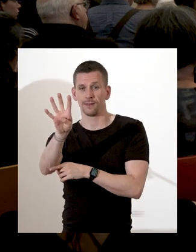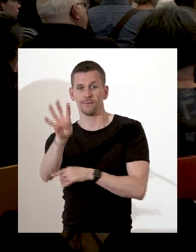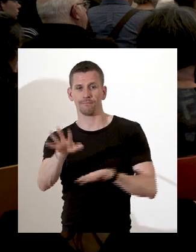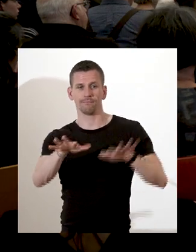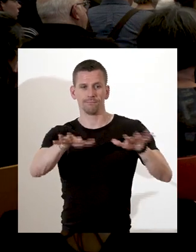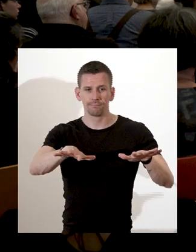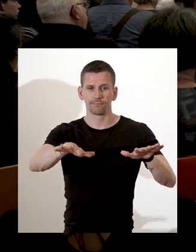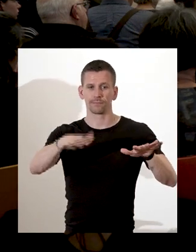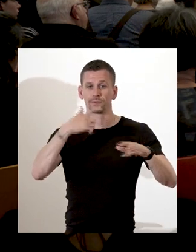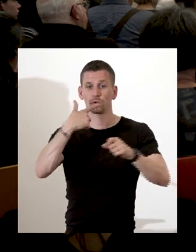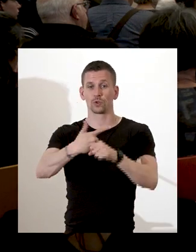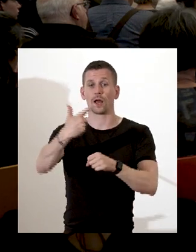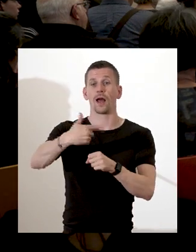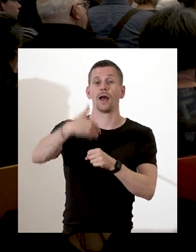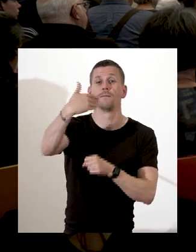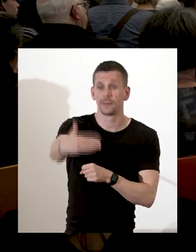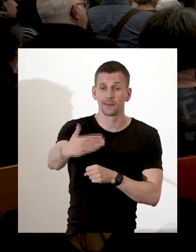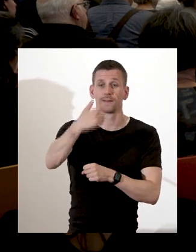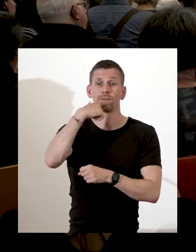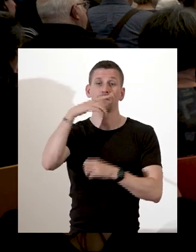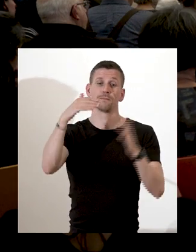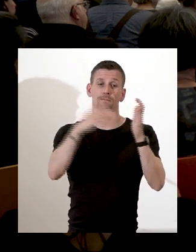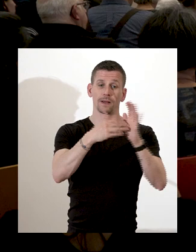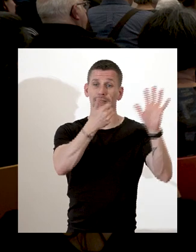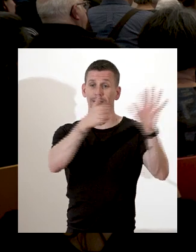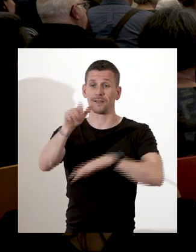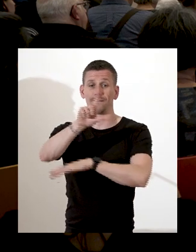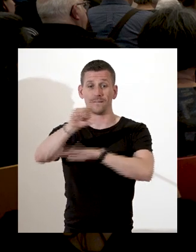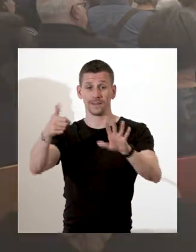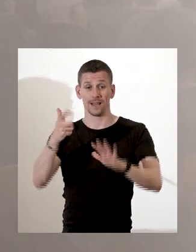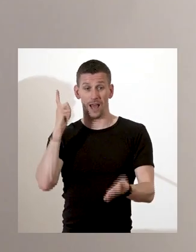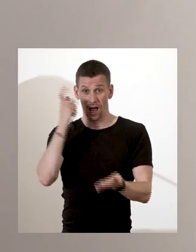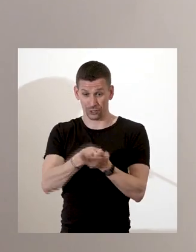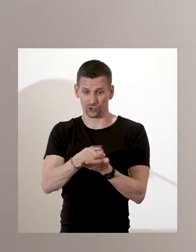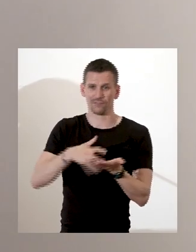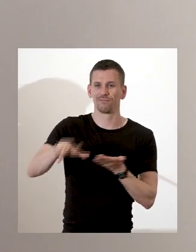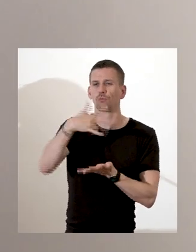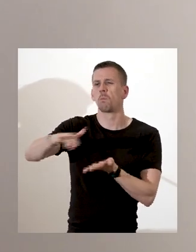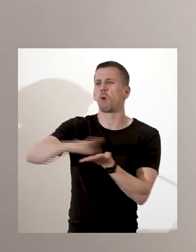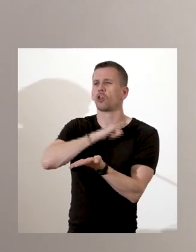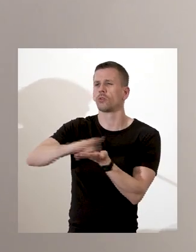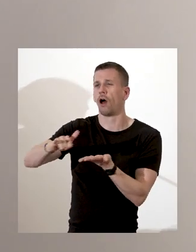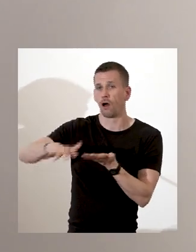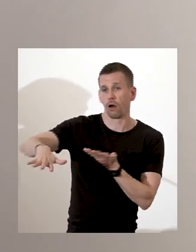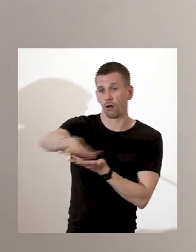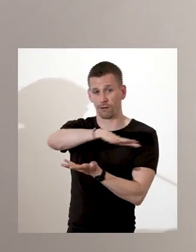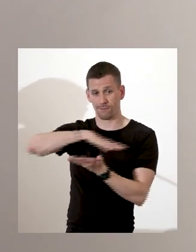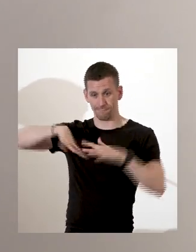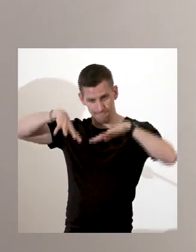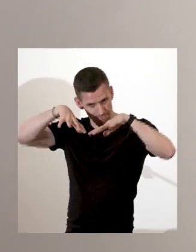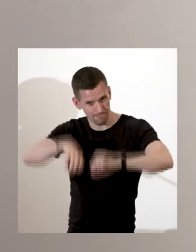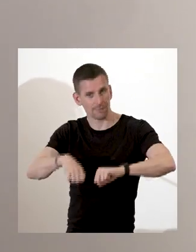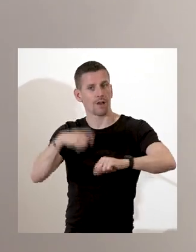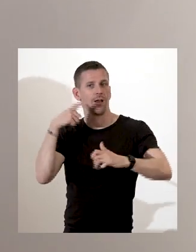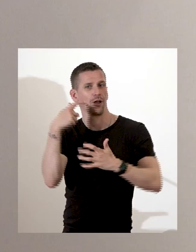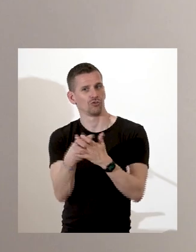Peter Minuit achète l'île de Manhattan aux populations autochtones locales. C'est aussi la même année que les premiers captifs africains